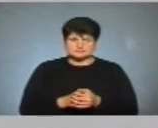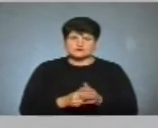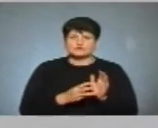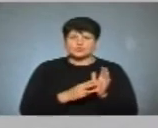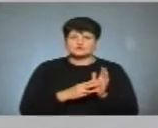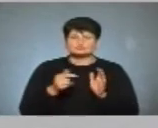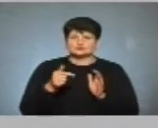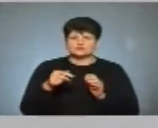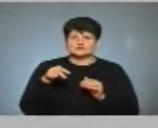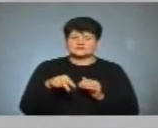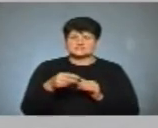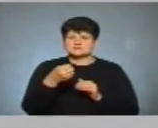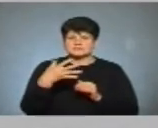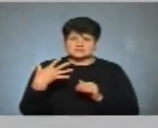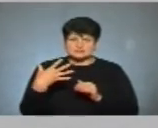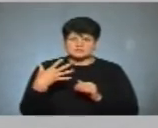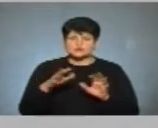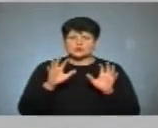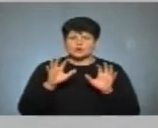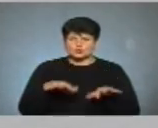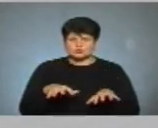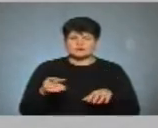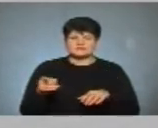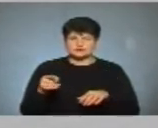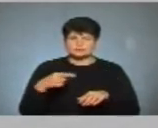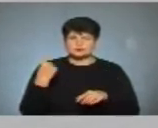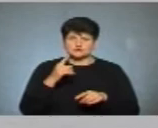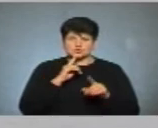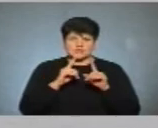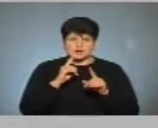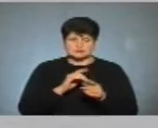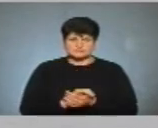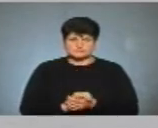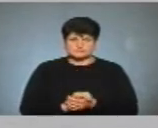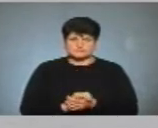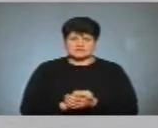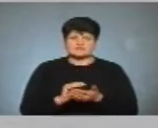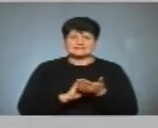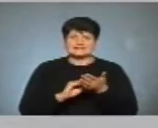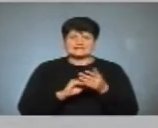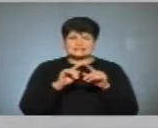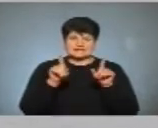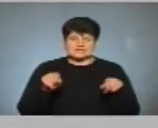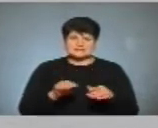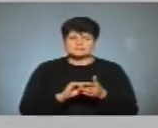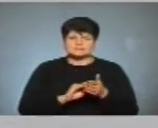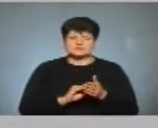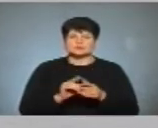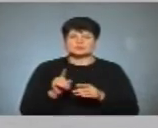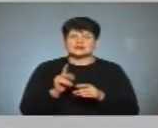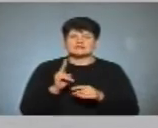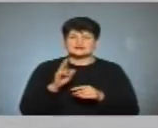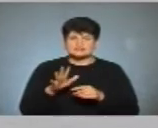грудня 2015-го голова Тернопільської обласної ради. У декларації за минулий рік Віктор Авчорук вказав